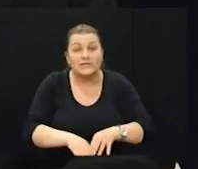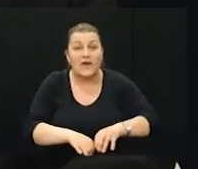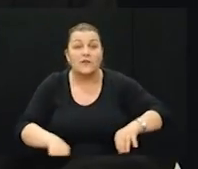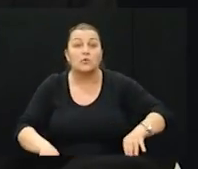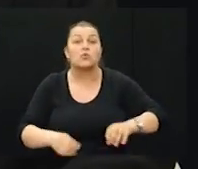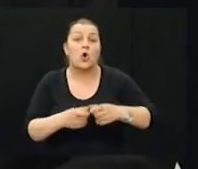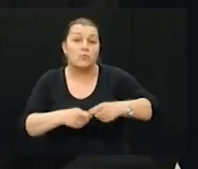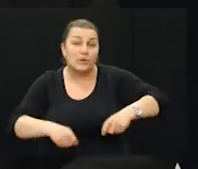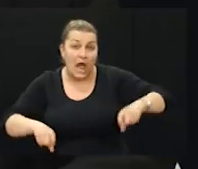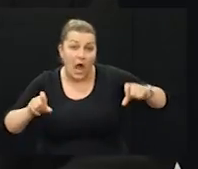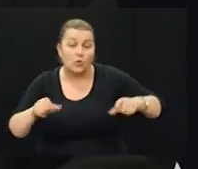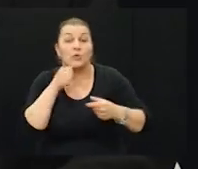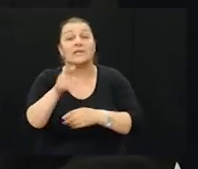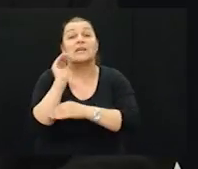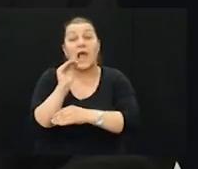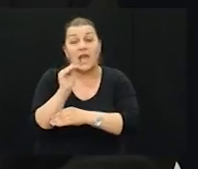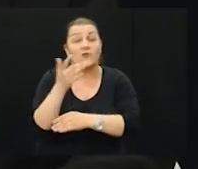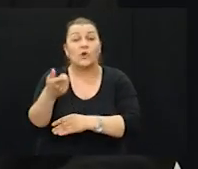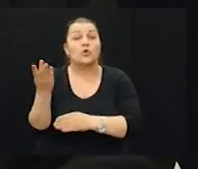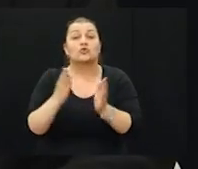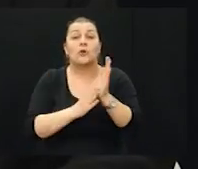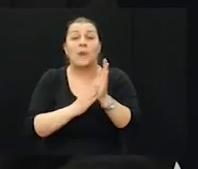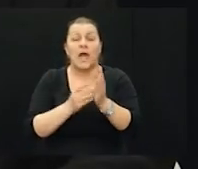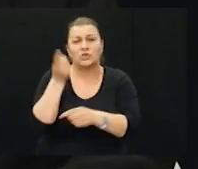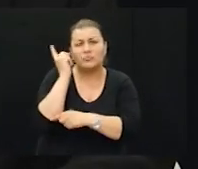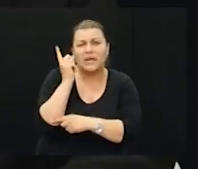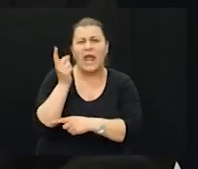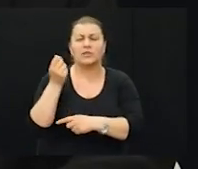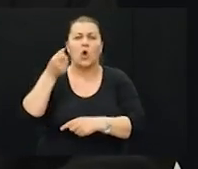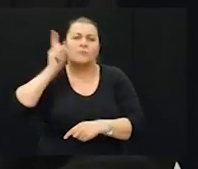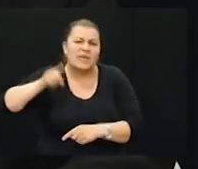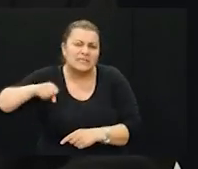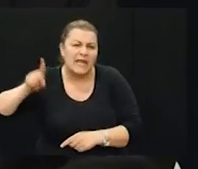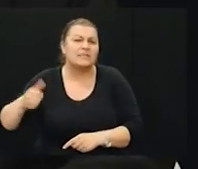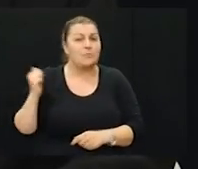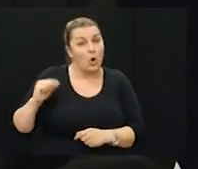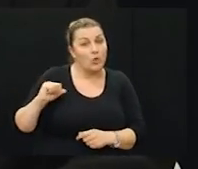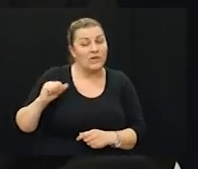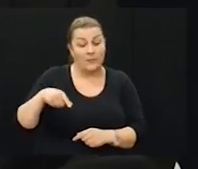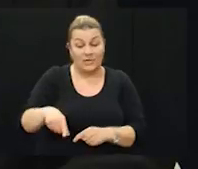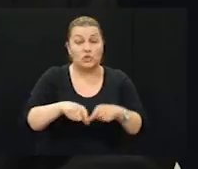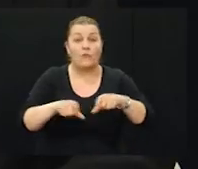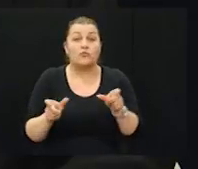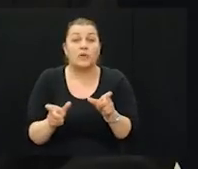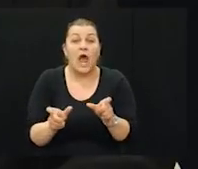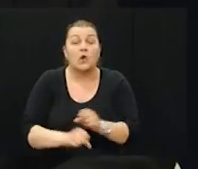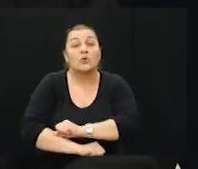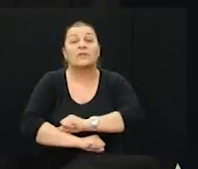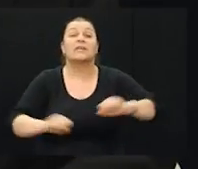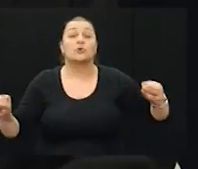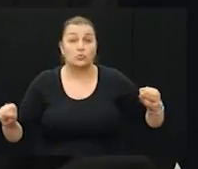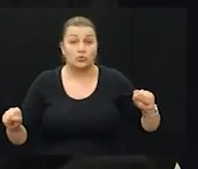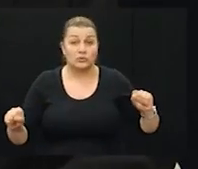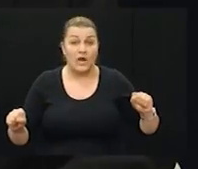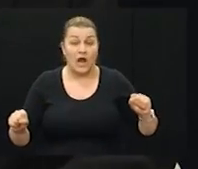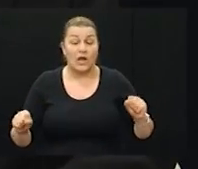najavili ono što je mladiće prijetio već mjesecima, godinama, da će dignuti branu u zrak, a što